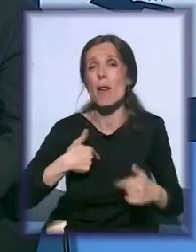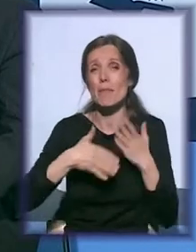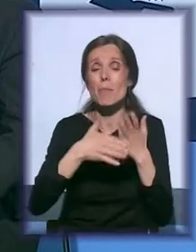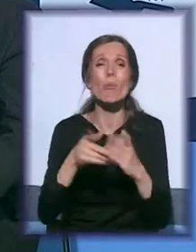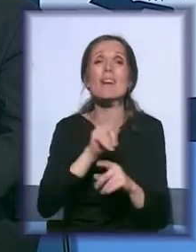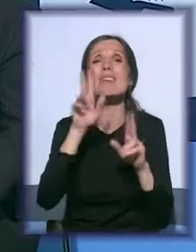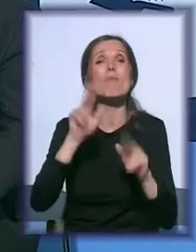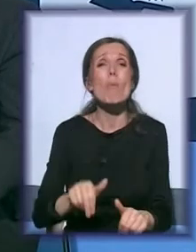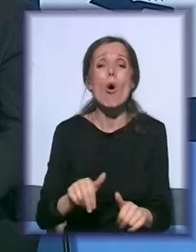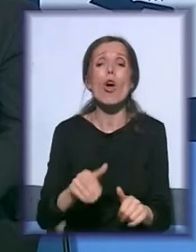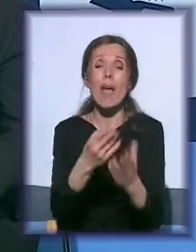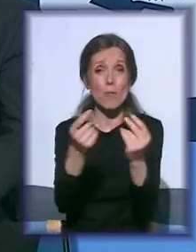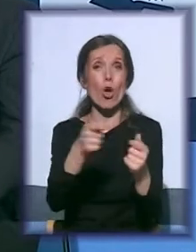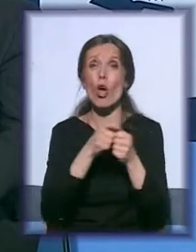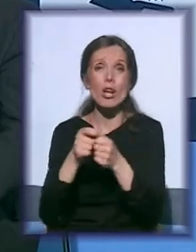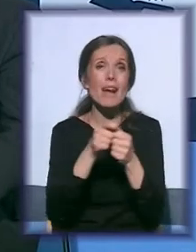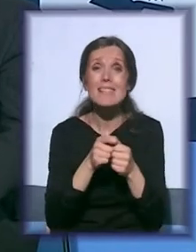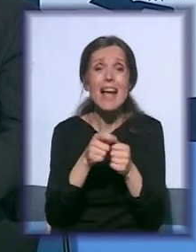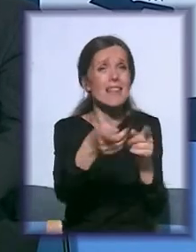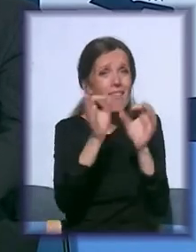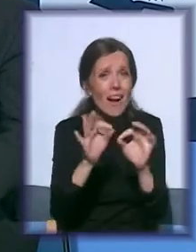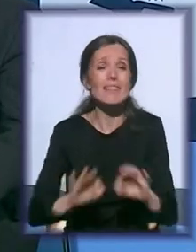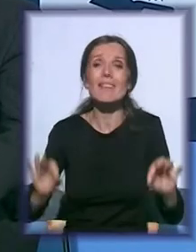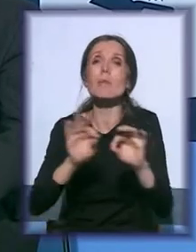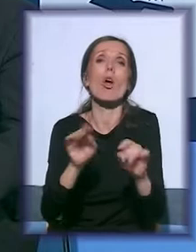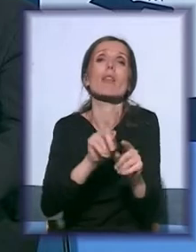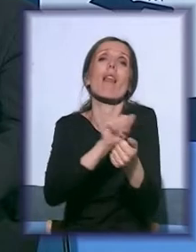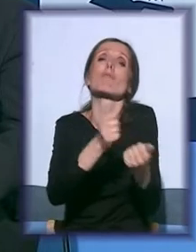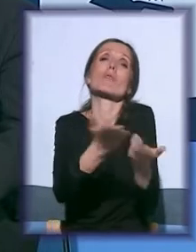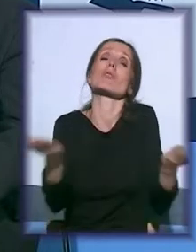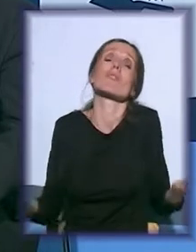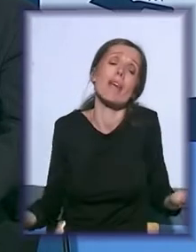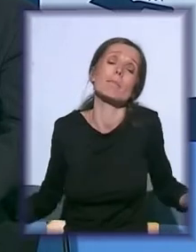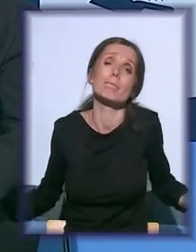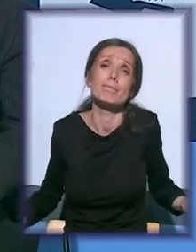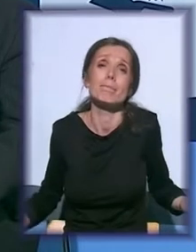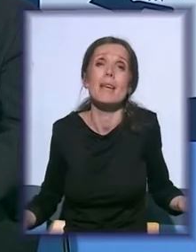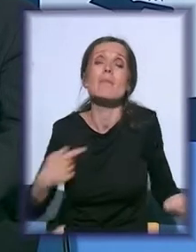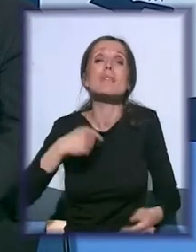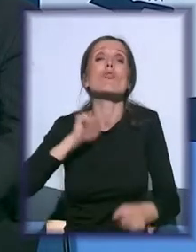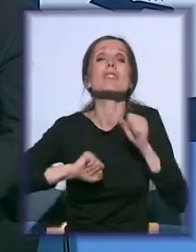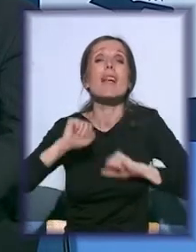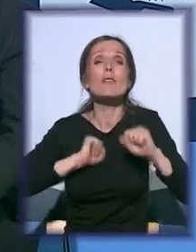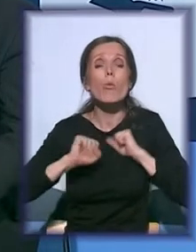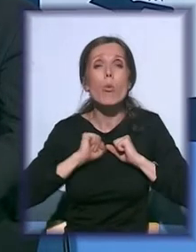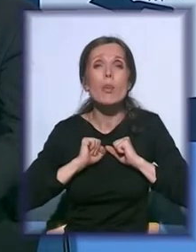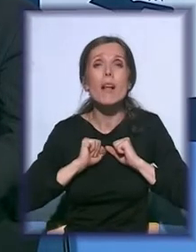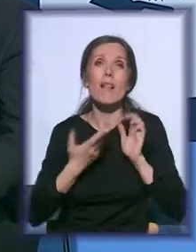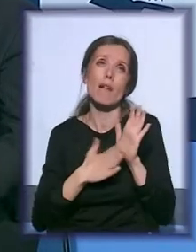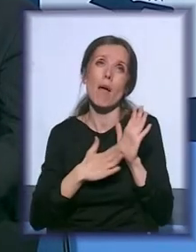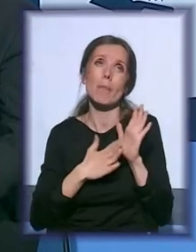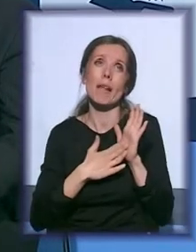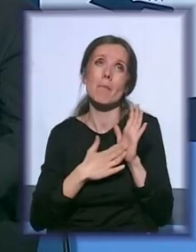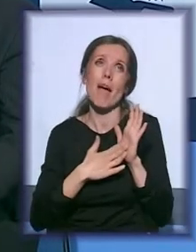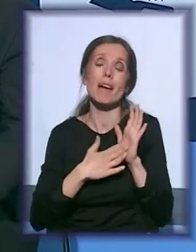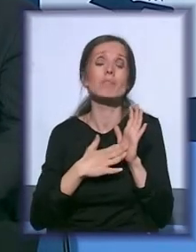susret velikom broju organizacije, jako kvalitetnim projektima, izuzetno kvalitetnim. Trudili smo se, na primjer, možda je